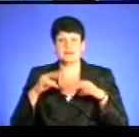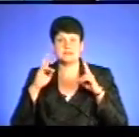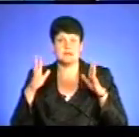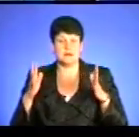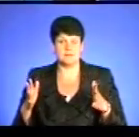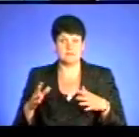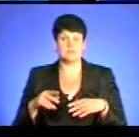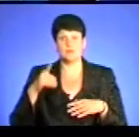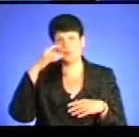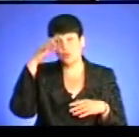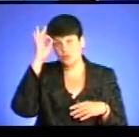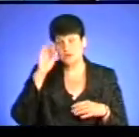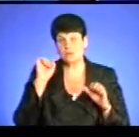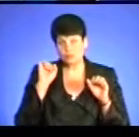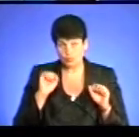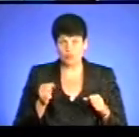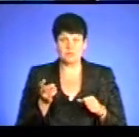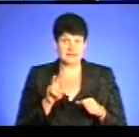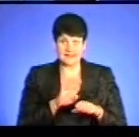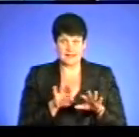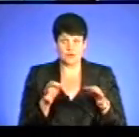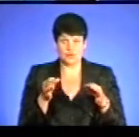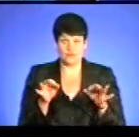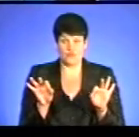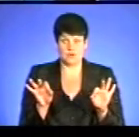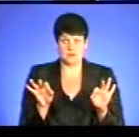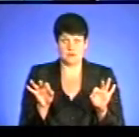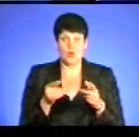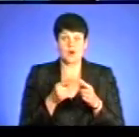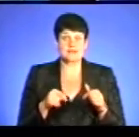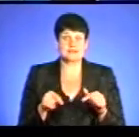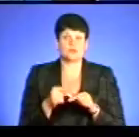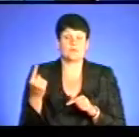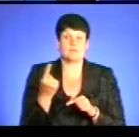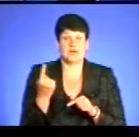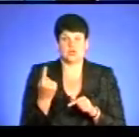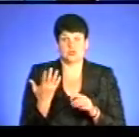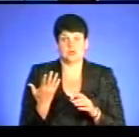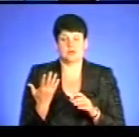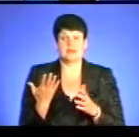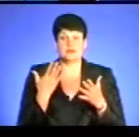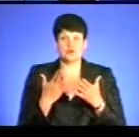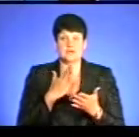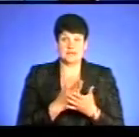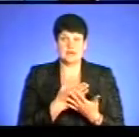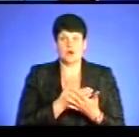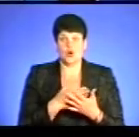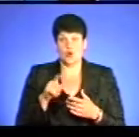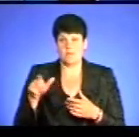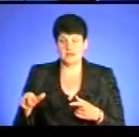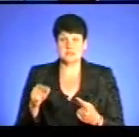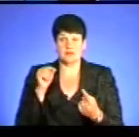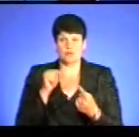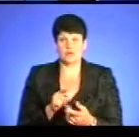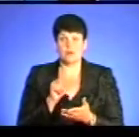не будемо протестуватися. Тобто, правоохоронні органи можуть відреагувати і не допустити... Так, і організатор першим може відреагувати. Якщо є громадські спротив, вони мають